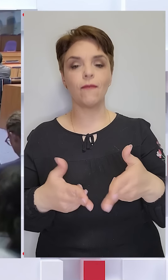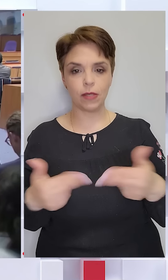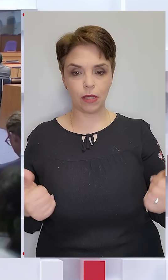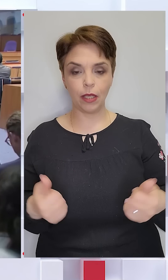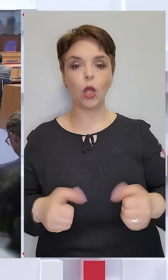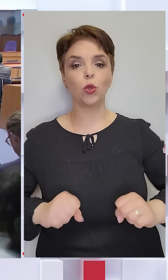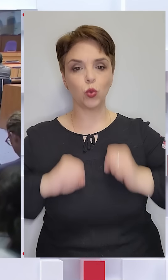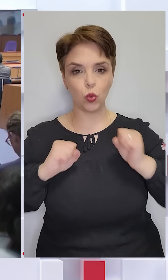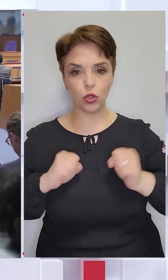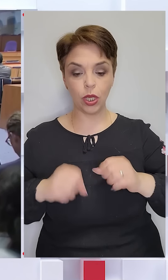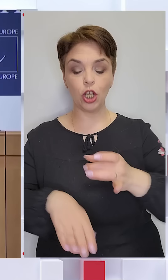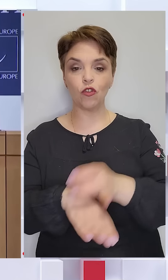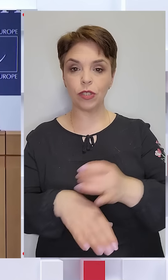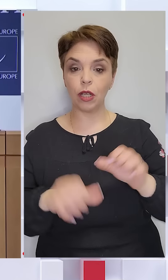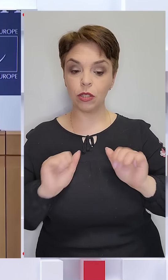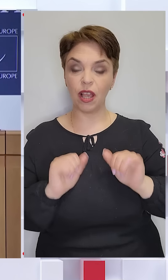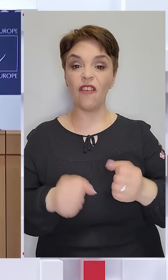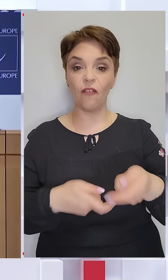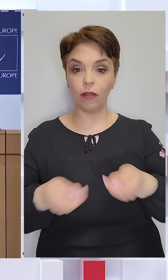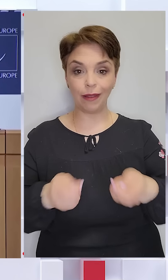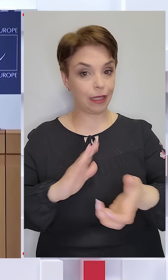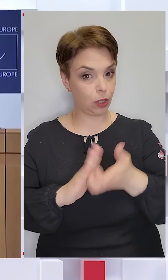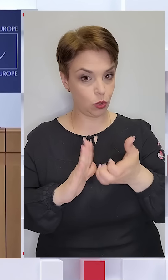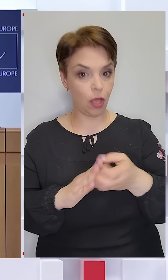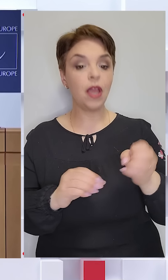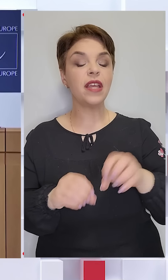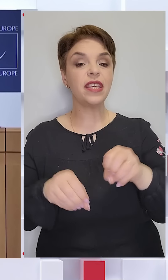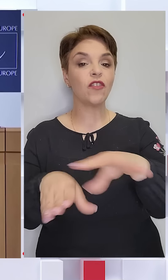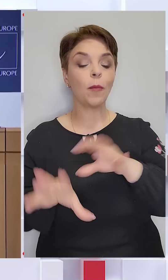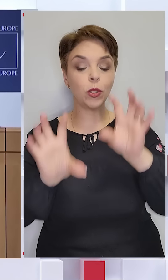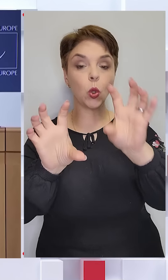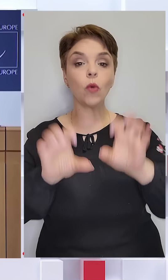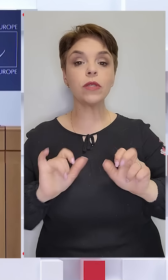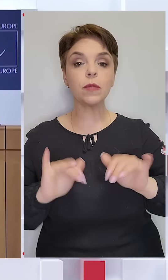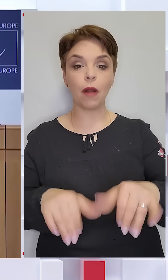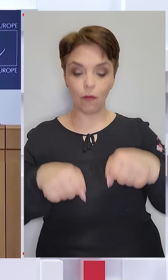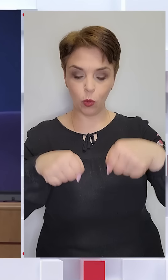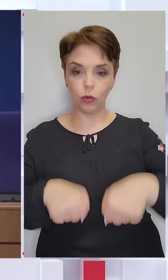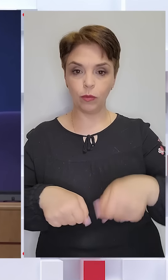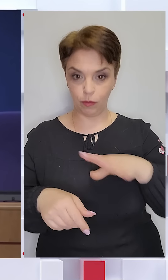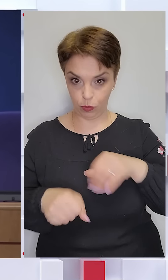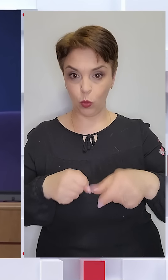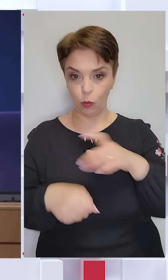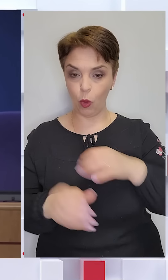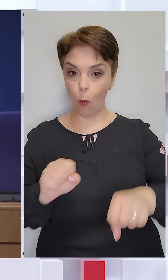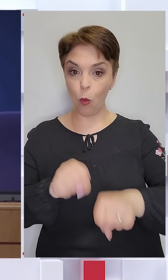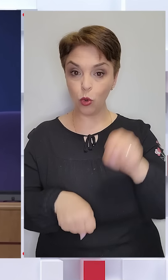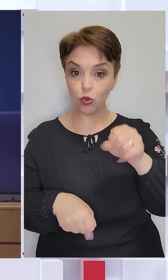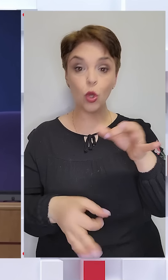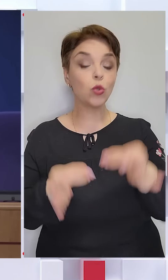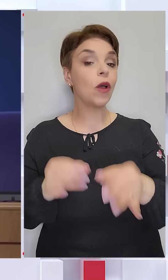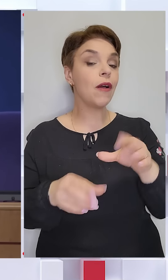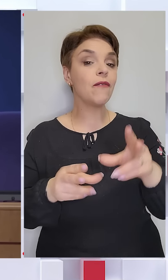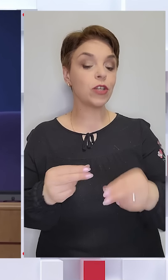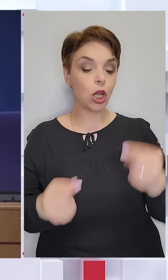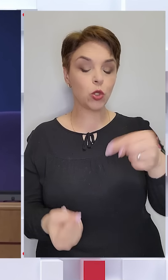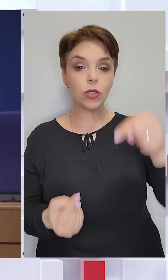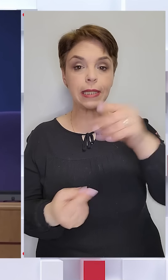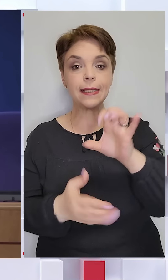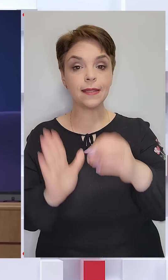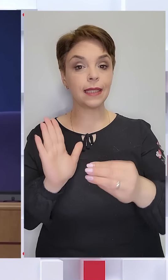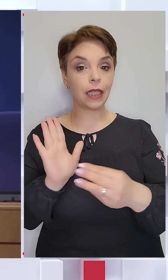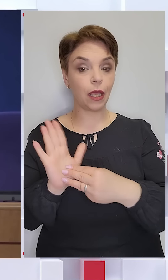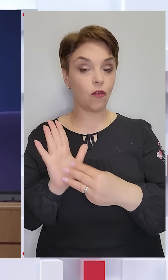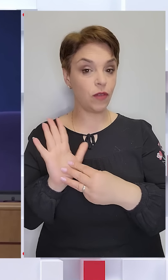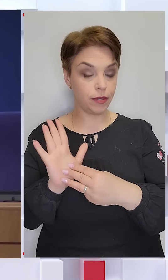швейцарської влади недостатні, і Європейську конвенцію з прав людини було порушено. Суд вважає, що згідно зі статтею